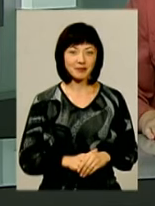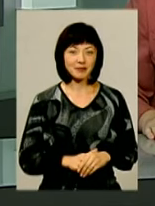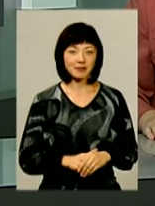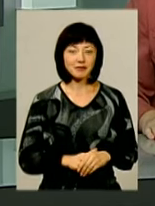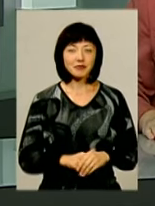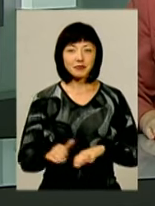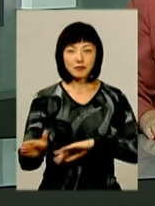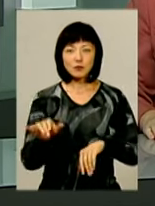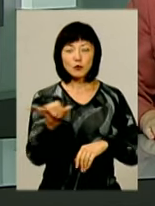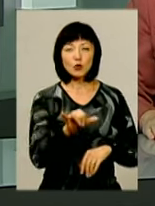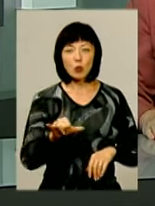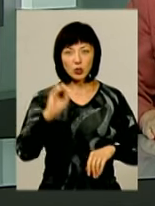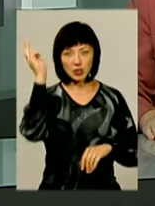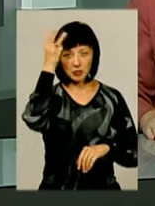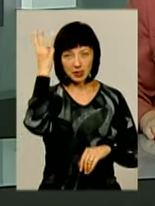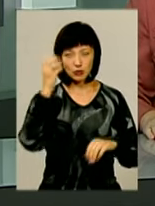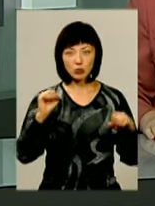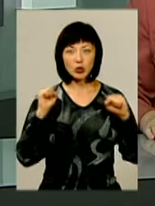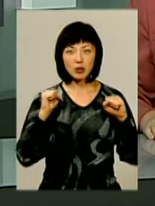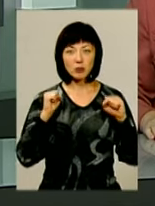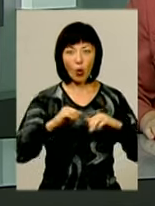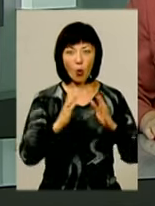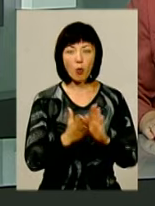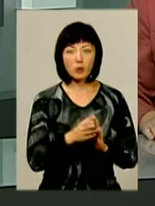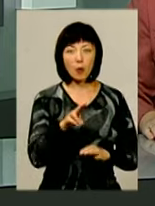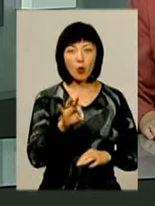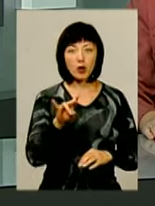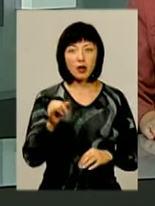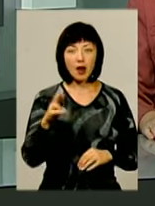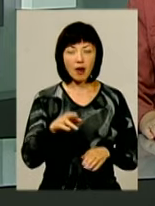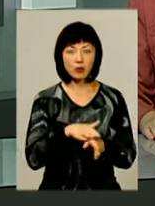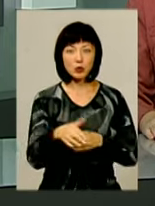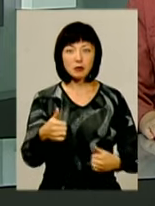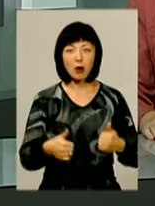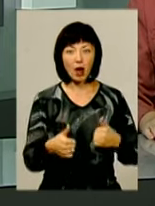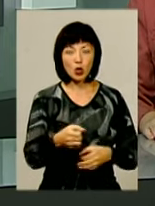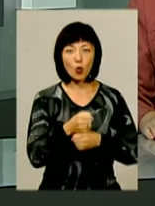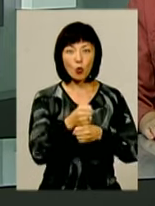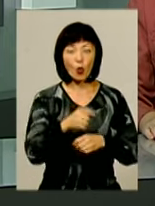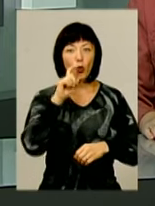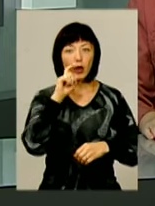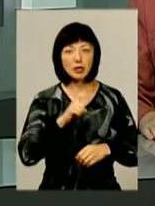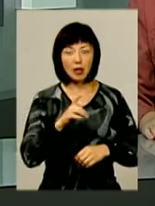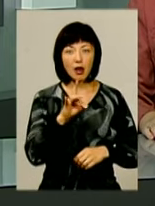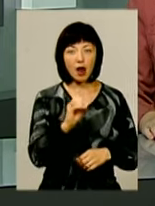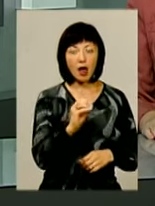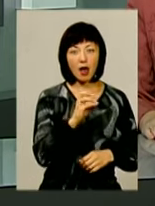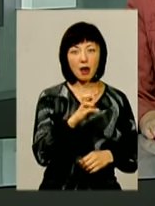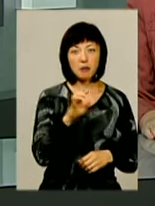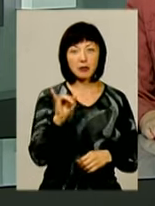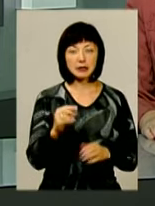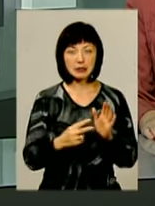У суботу на Хмельницькому спортивному комплексі «Поділля» відбудуться змагання за Кубок України з регбі-7.